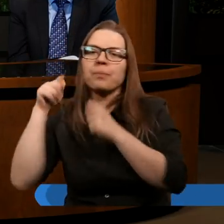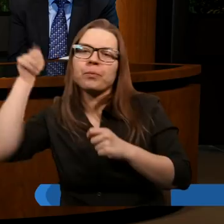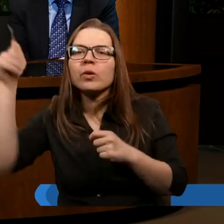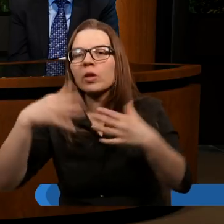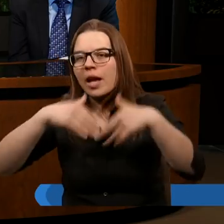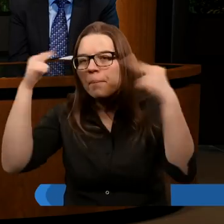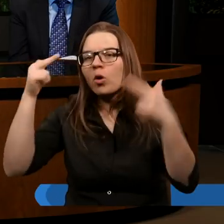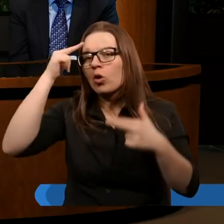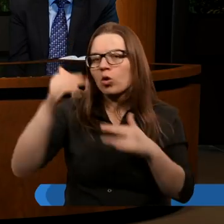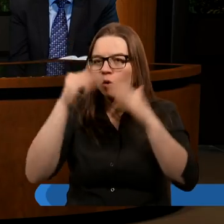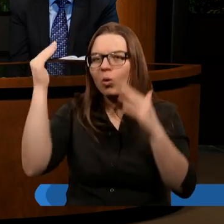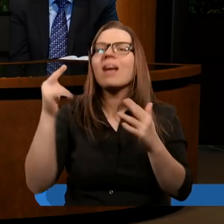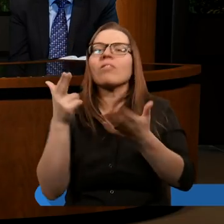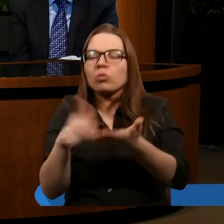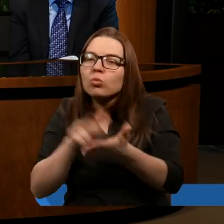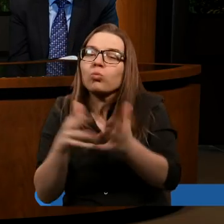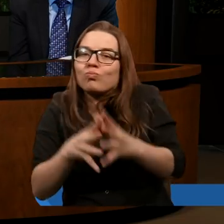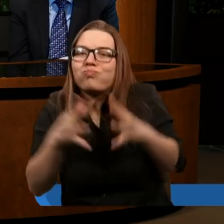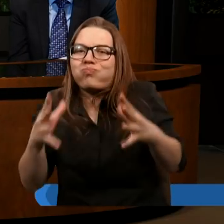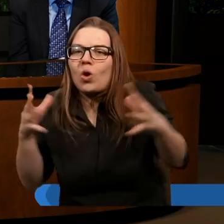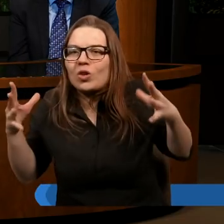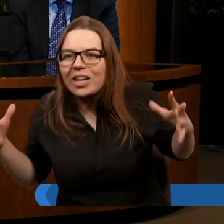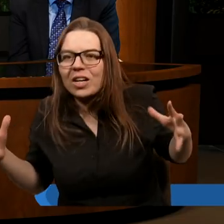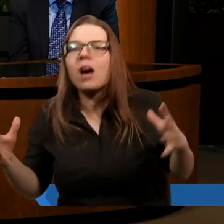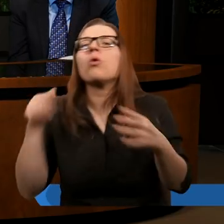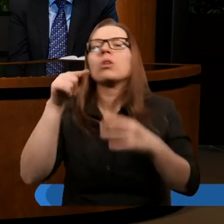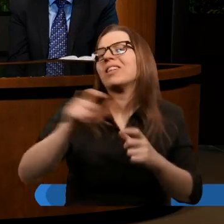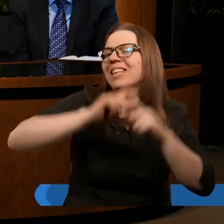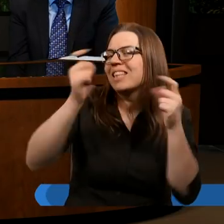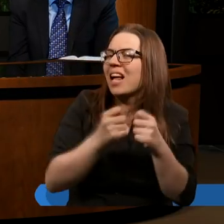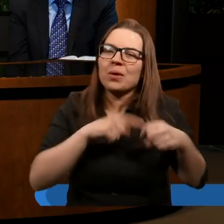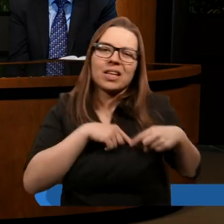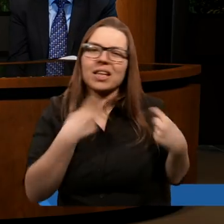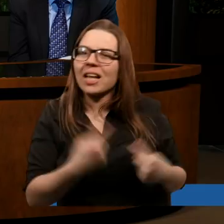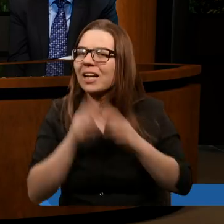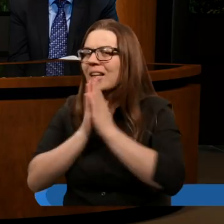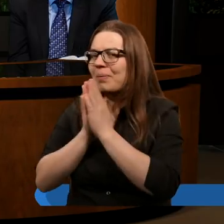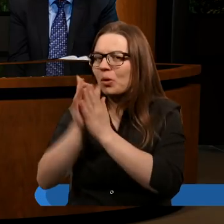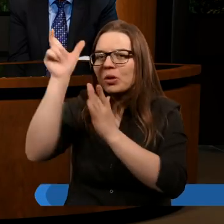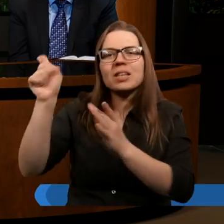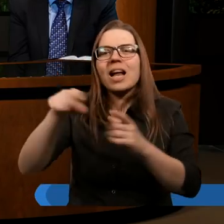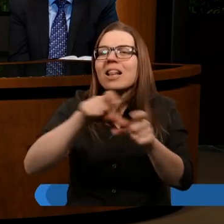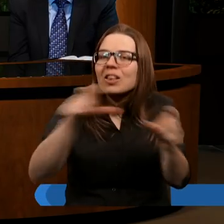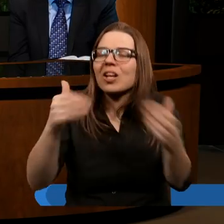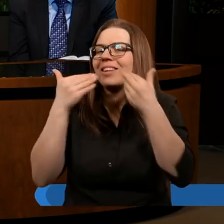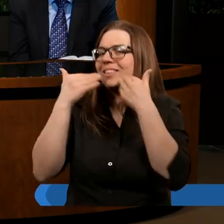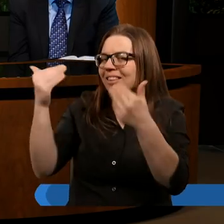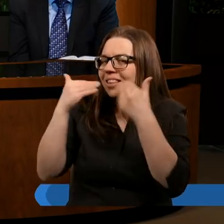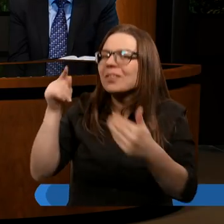by Królestwo Boże coraz bardziej się poszerzało. Prosimy o to z całego serca, dziękując za ten czas